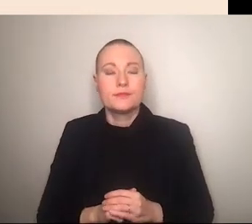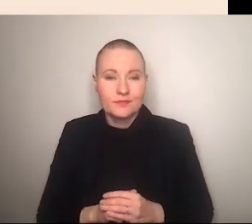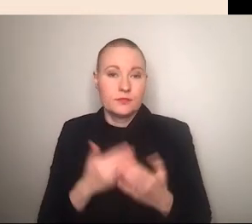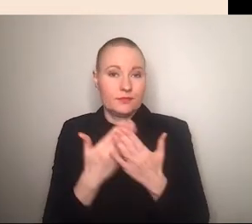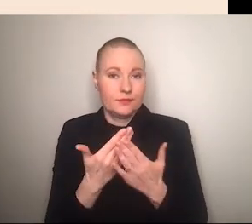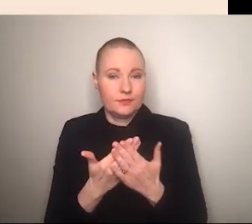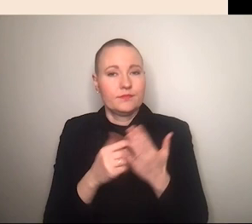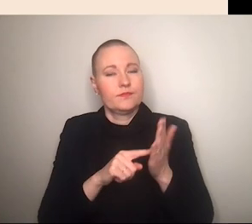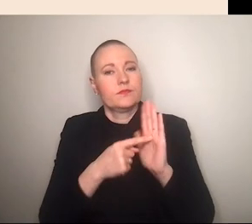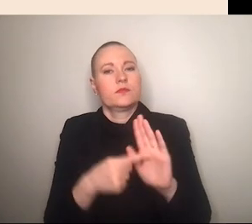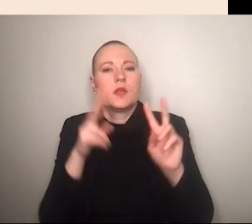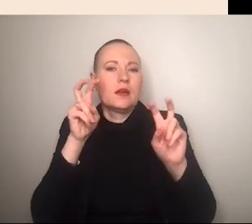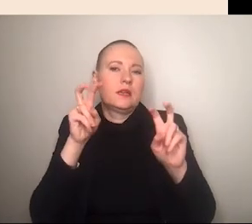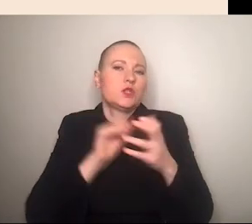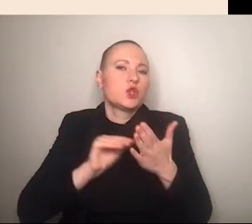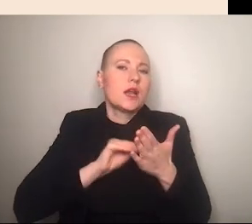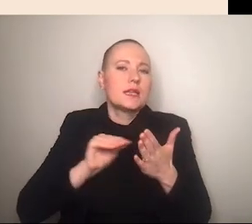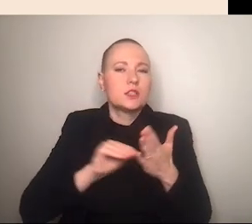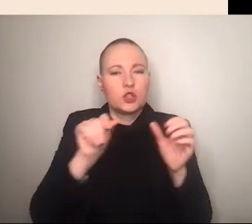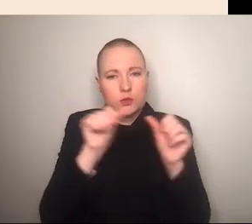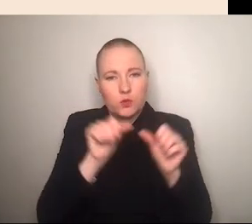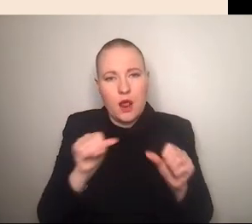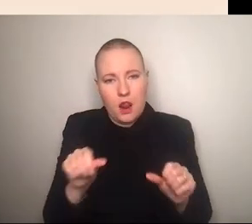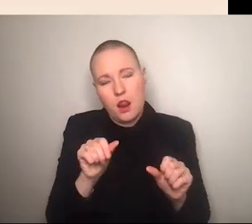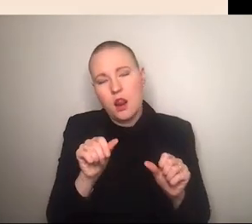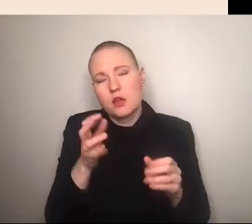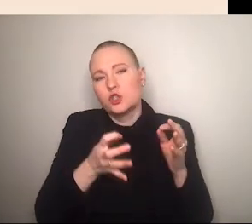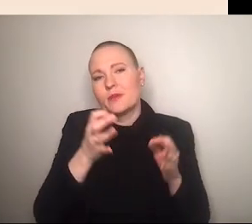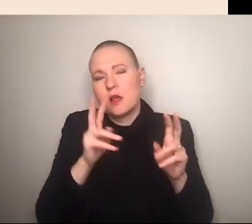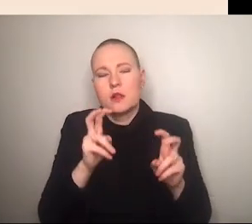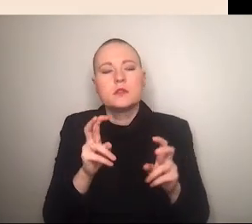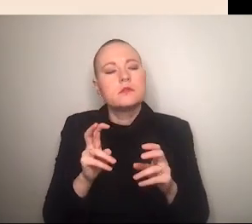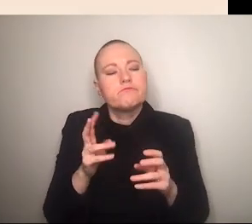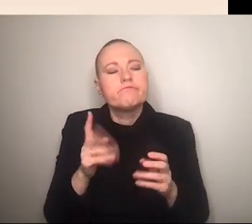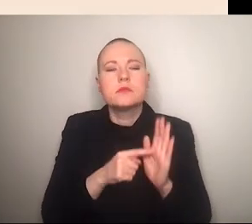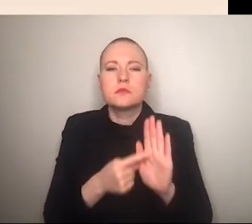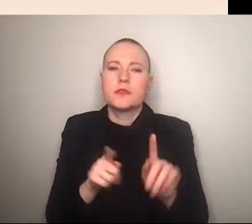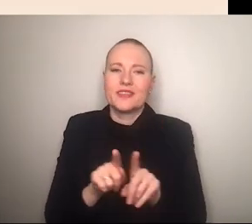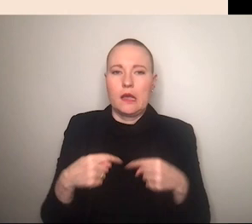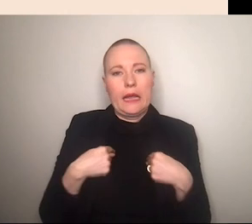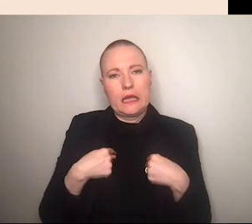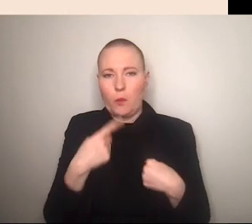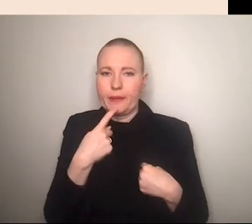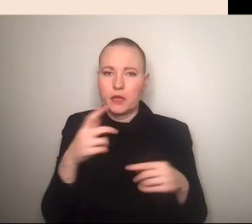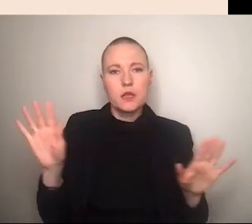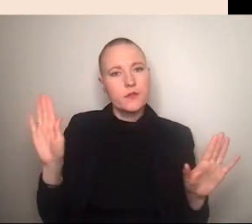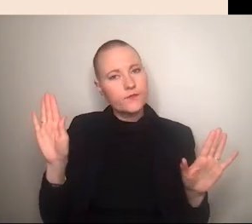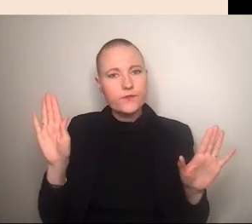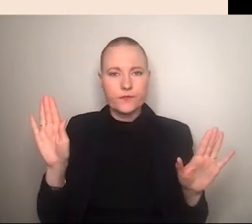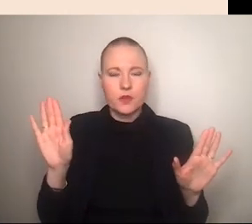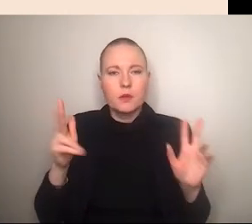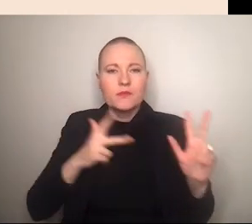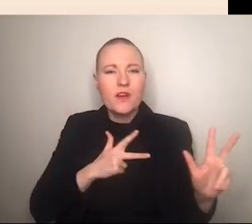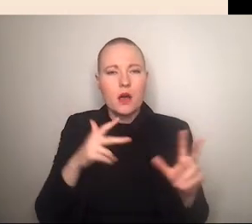wird ebenso mit journalistischen modi der kommunikation gespielt wird eine vermeintliche objektivität suggeriert und zugleich der inhalt